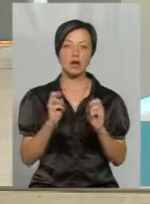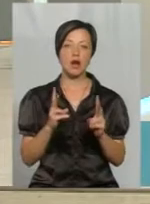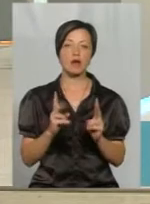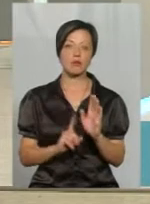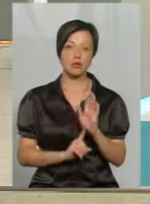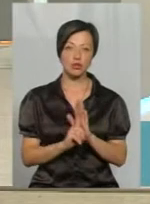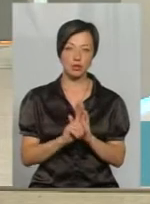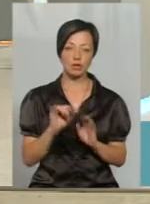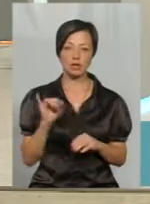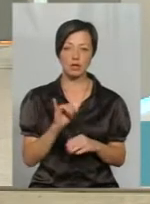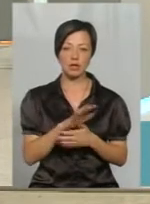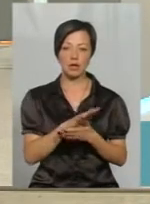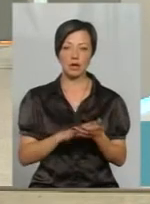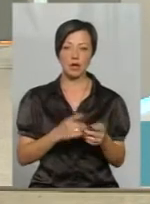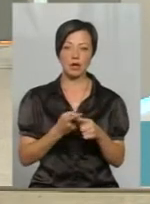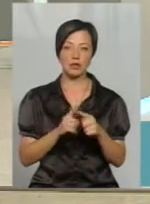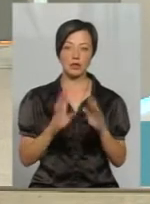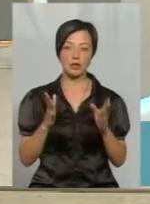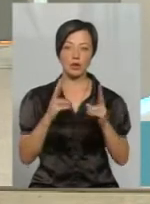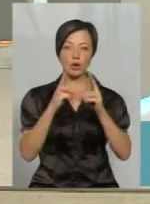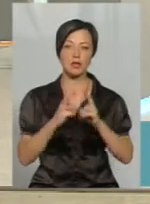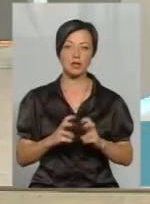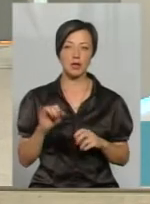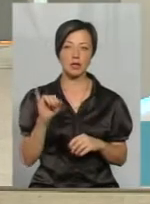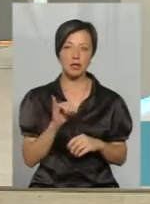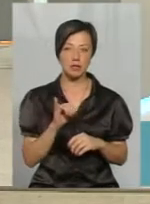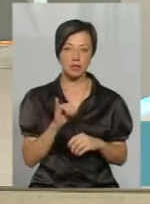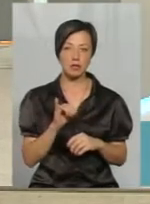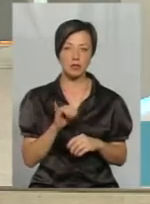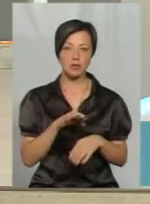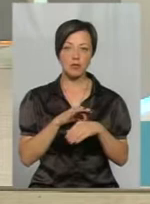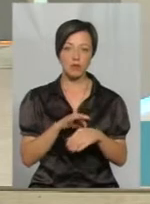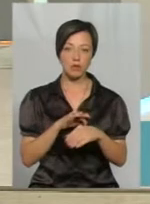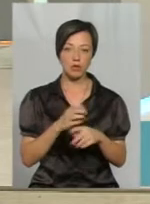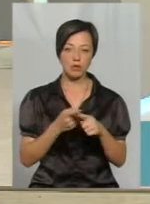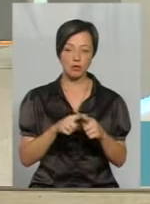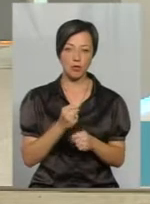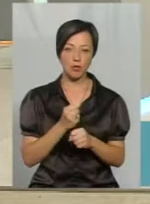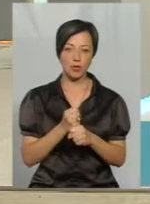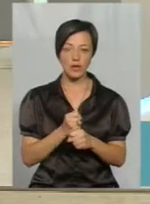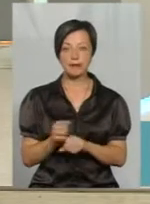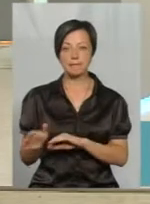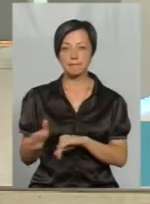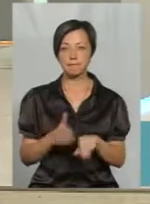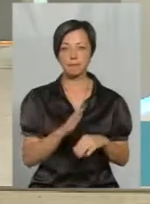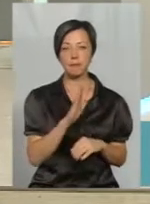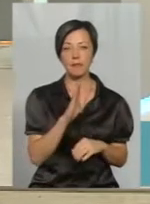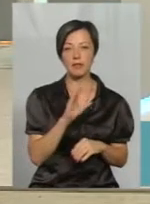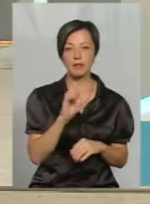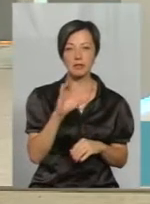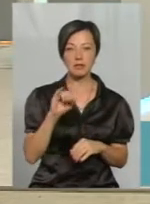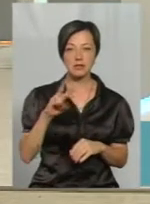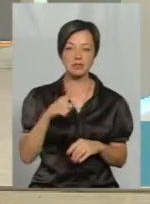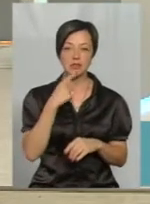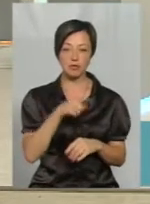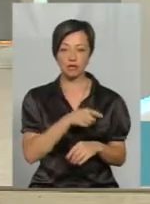прийшло. Надалі це буде розглядатись і буде проводитись на рахунок цього роботи. Ну, от пан Василь вже сказав, що впродовж тижня